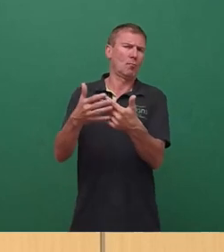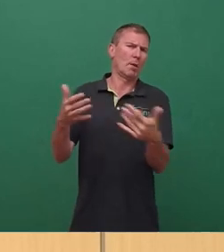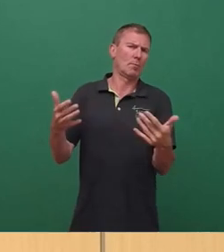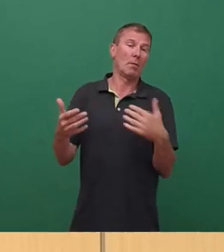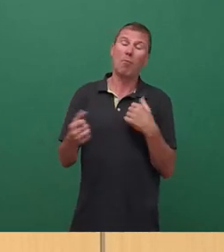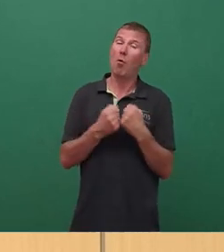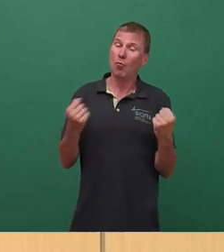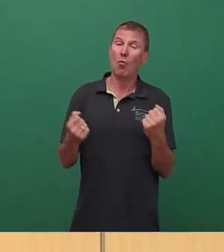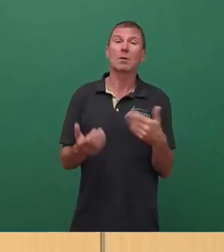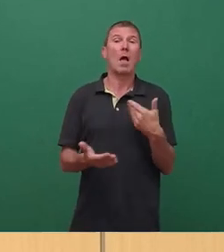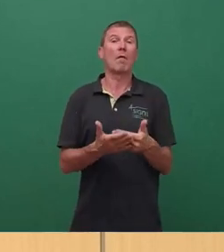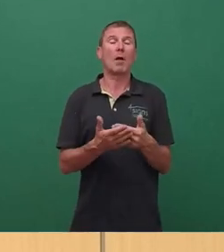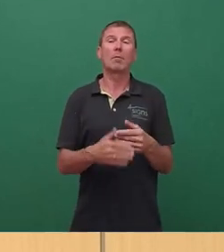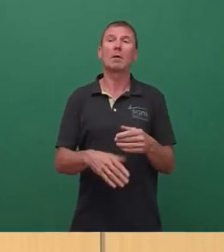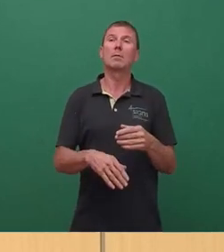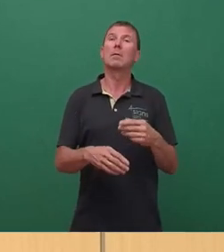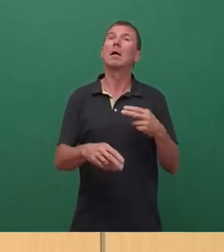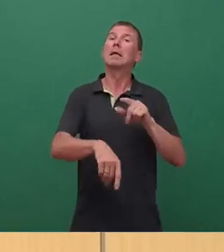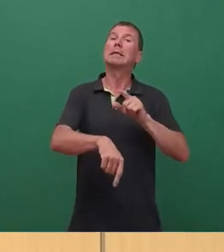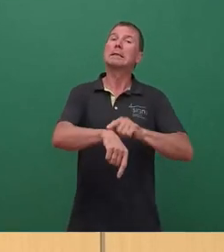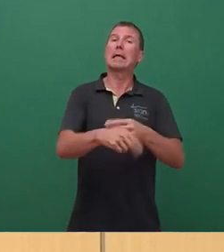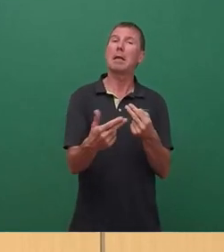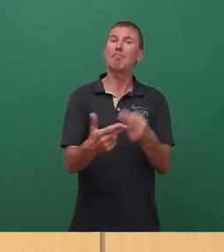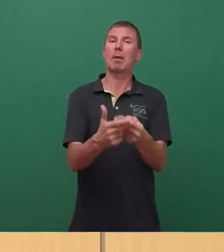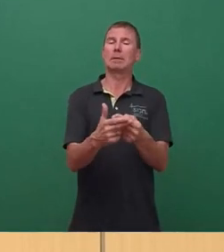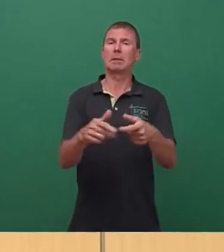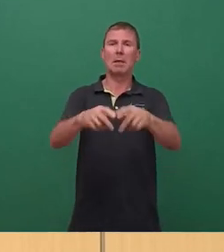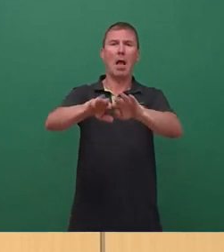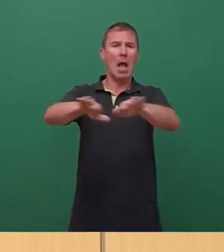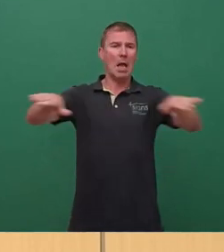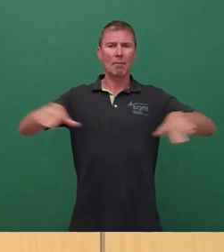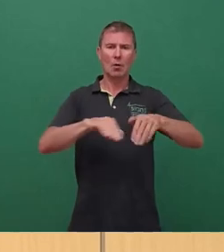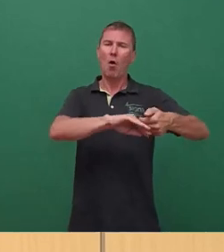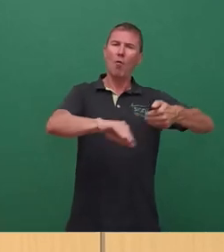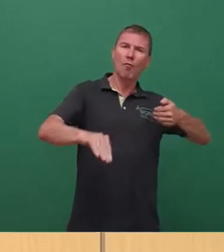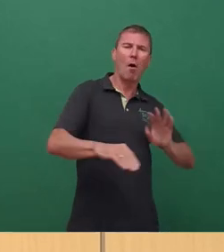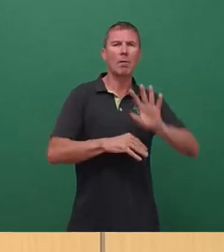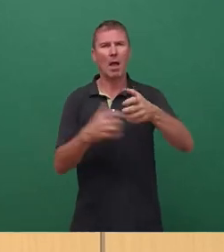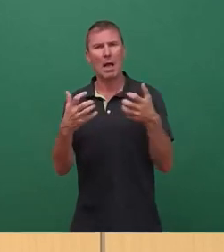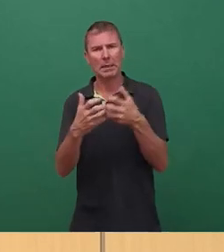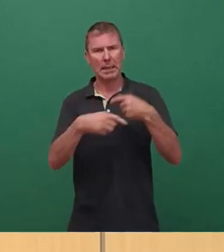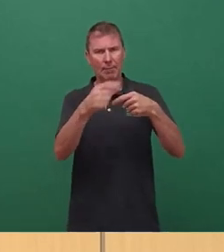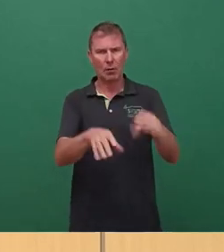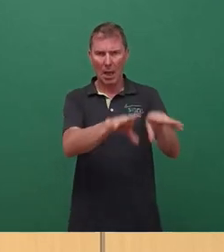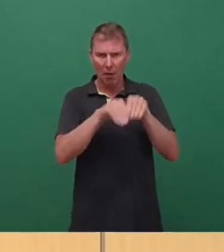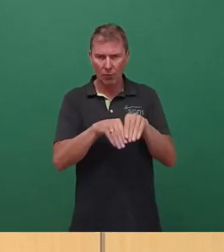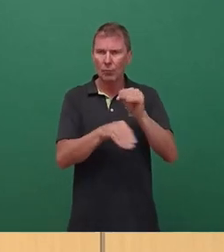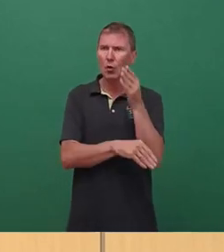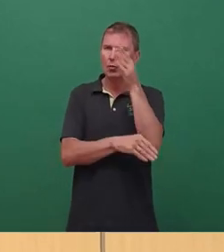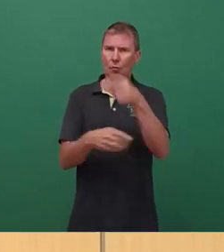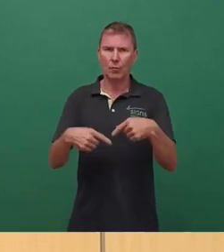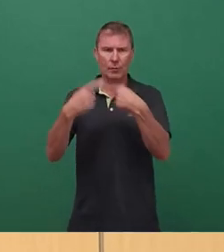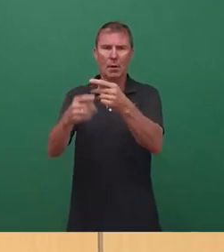zeitgenössisches Quartier hier zu bauen, was Entwicklung vor und nach dem Krieg aufnimmt und in die Zukunft führt. Vielen Dank für Ihre